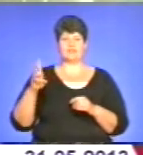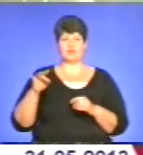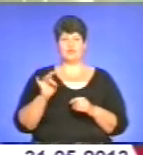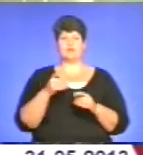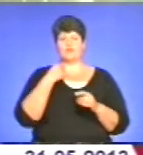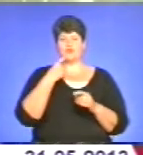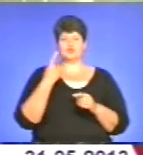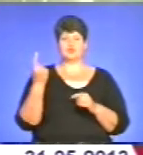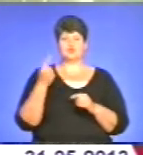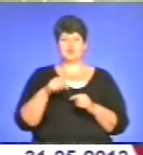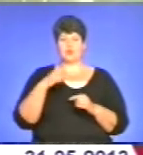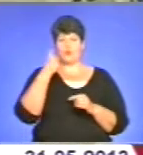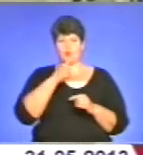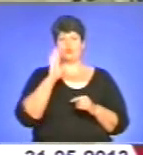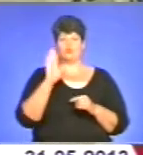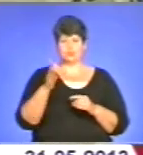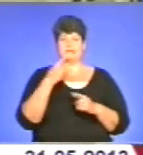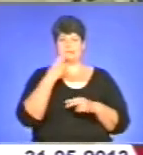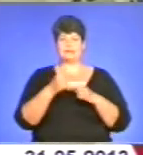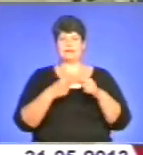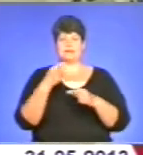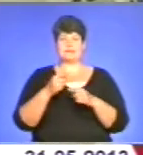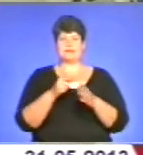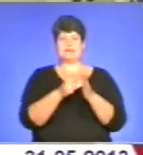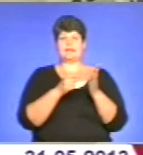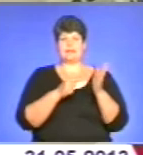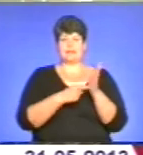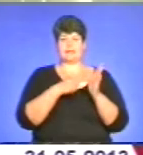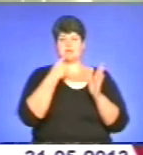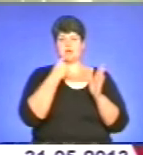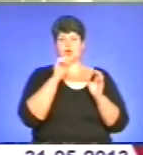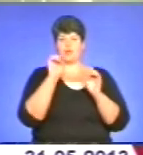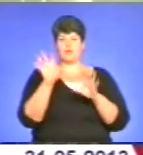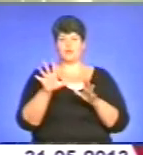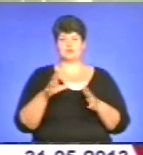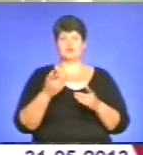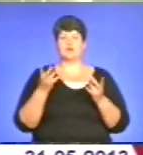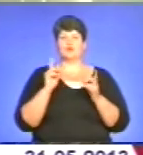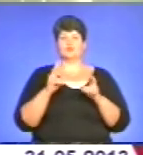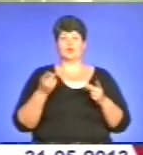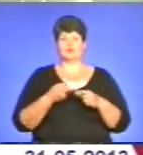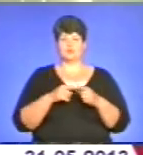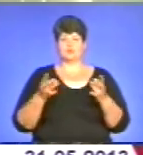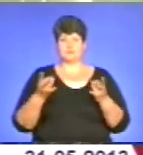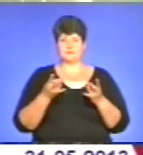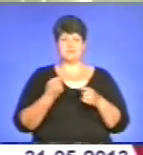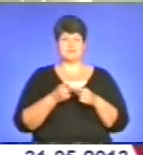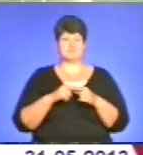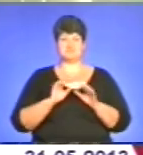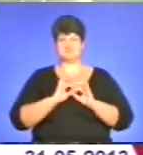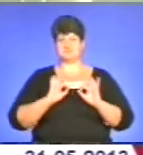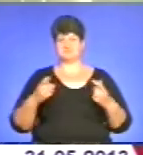що від цього року візьме собі за добру традицію ділитися кров'ю з потребуючими. Перше долучитися цій акції, стан чудовий,